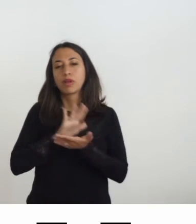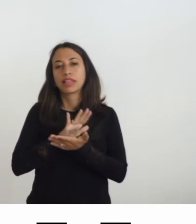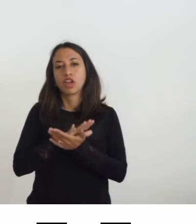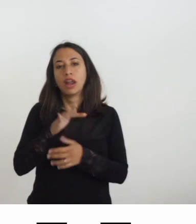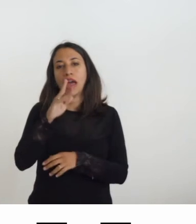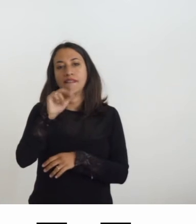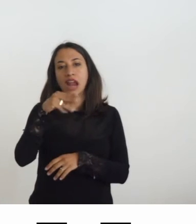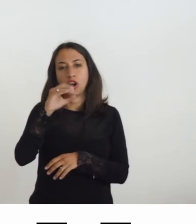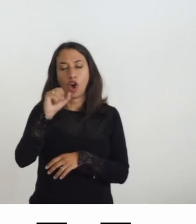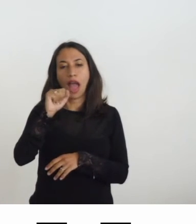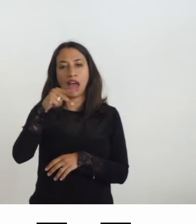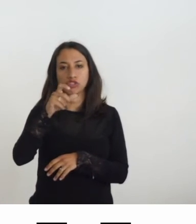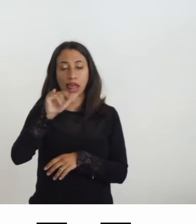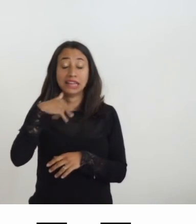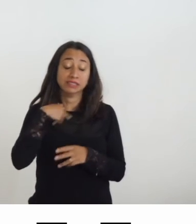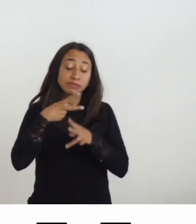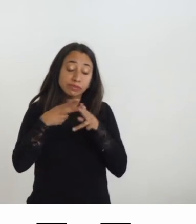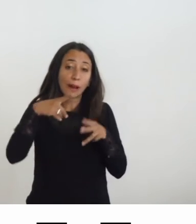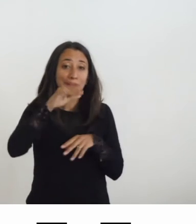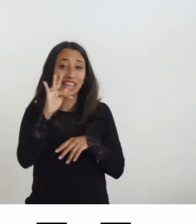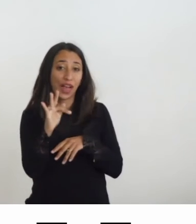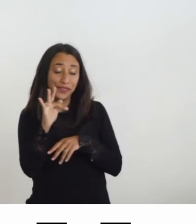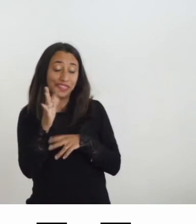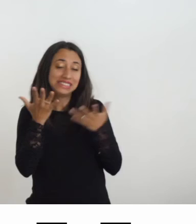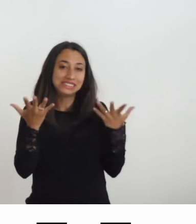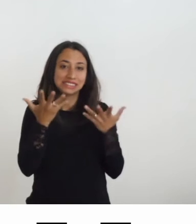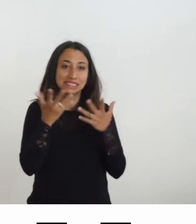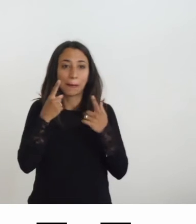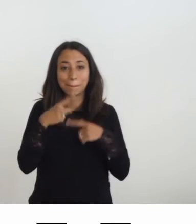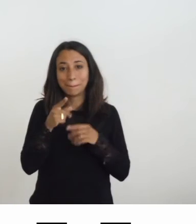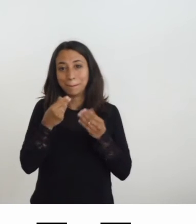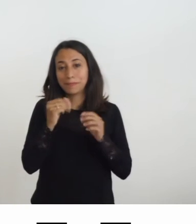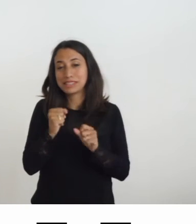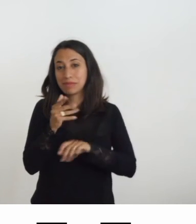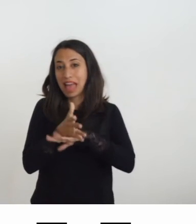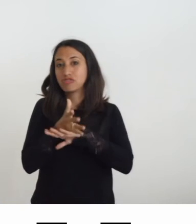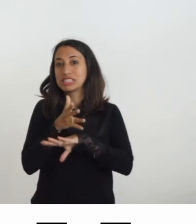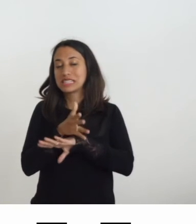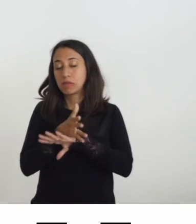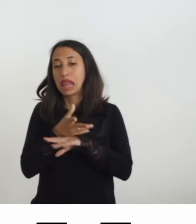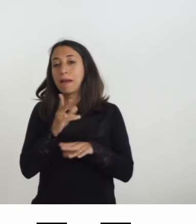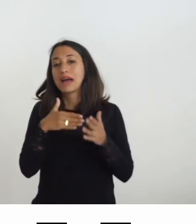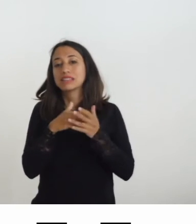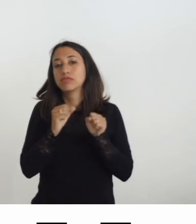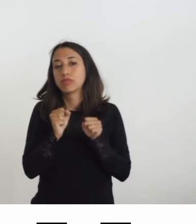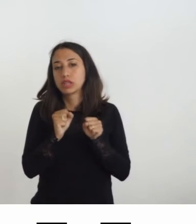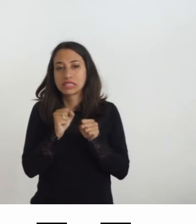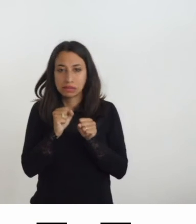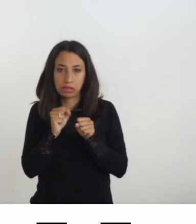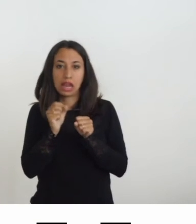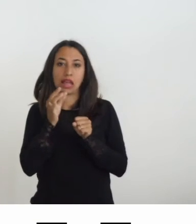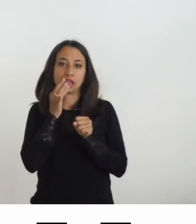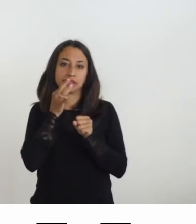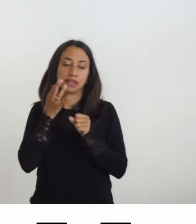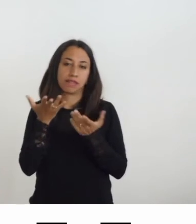pdf che abbiamo cercato di rendere per quanto possibile accessibile quindi anche comprende i tag alle